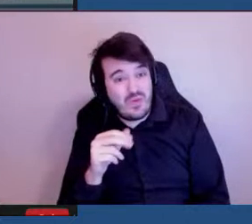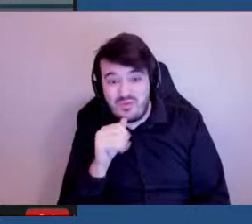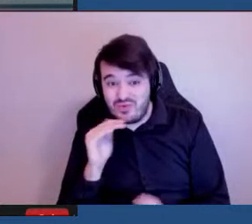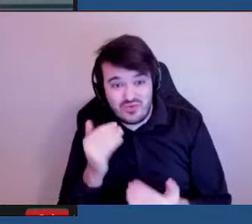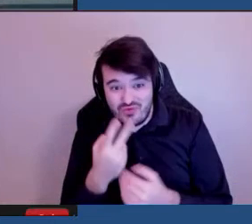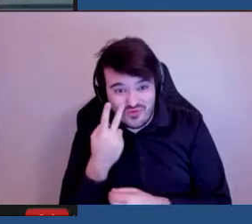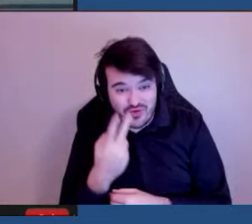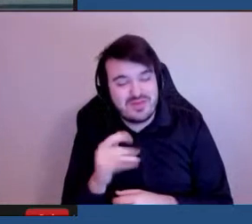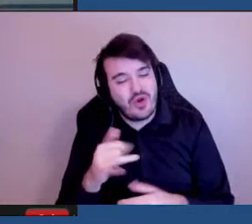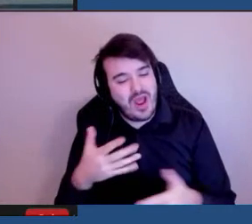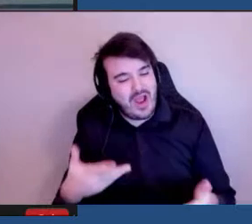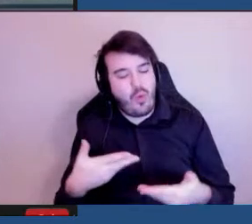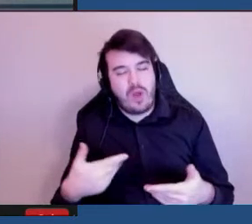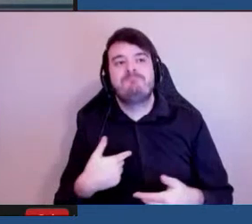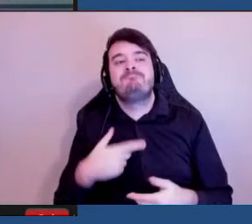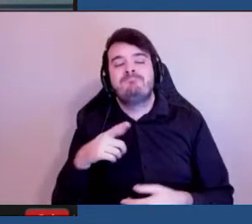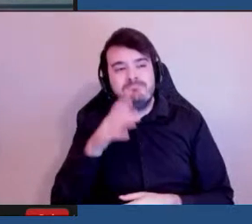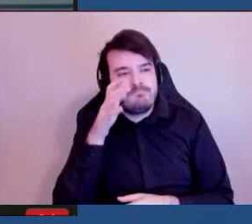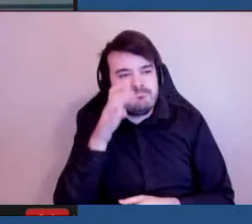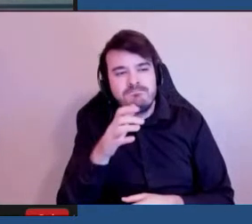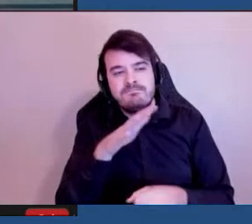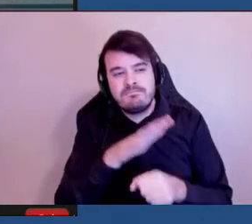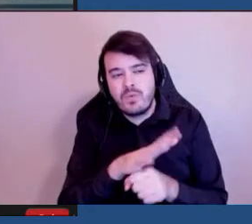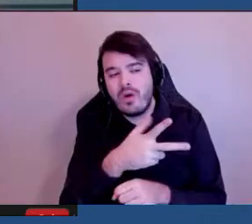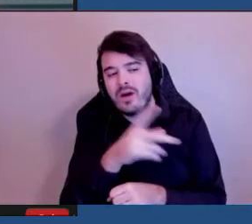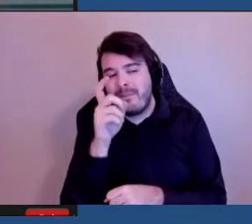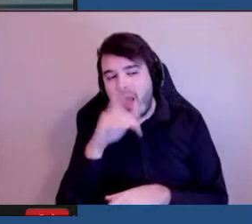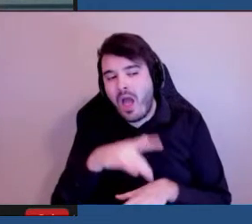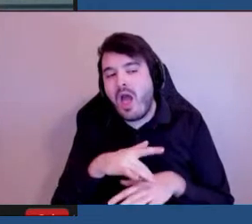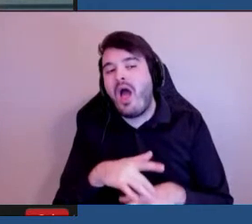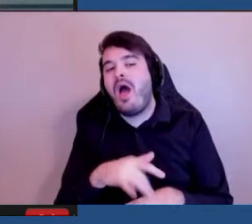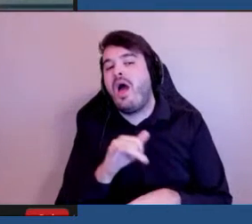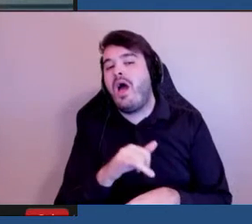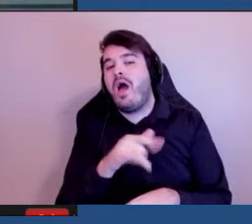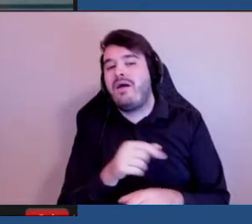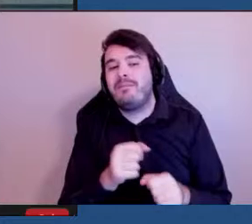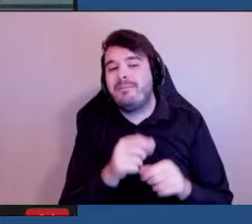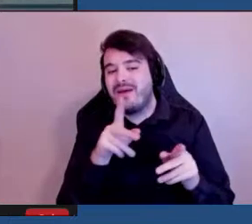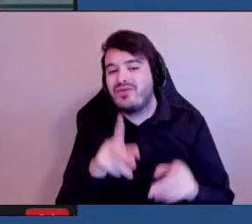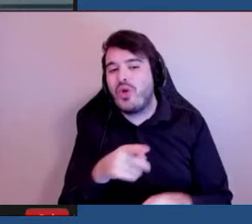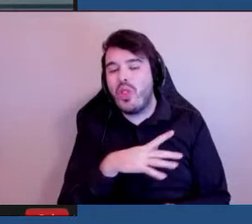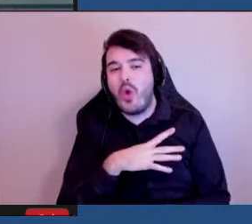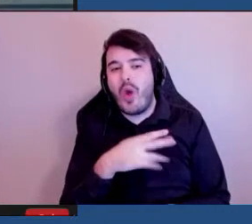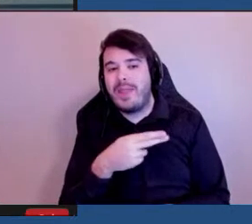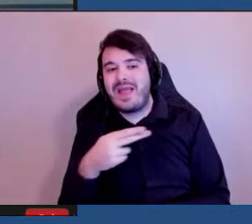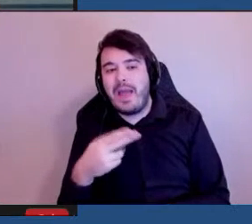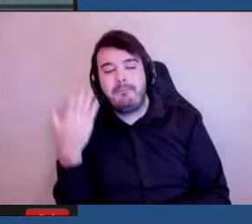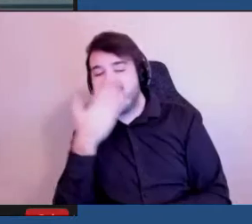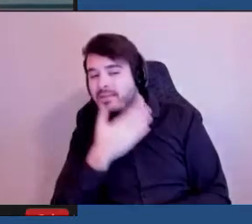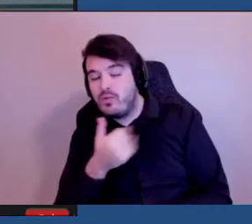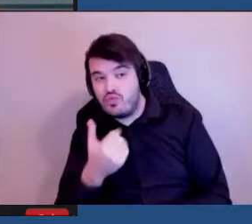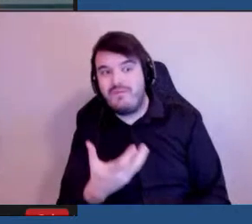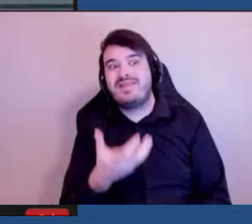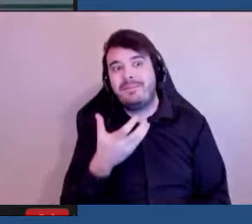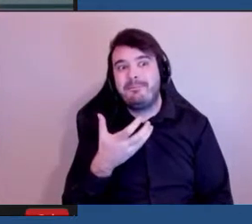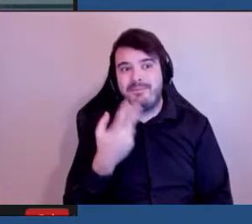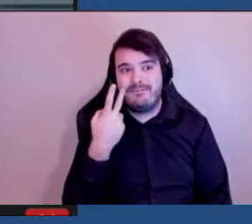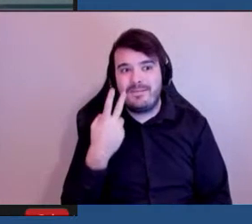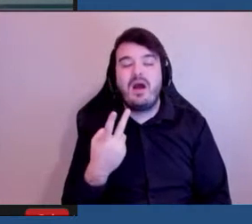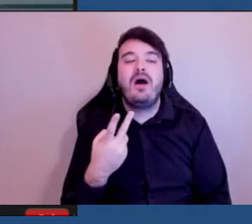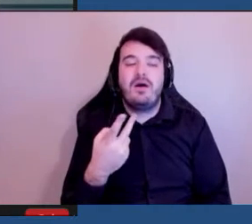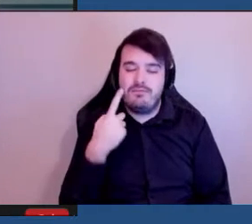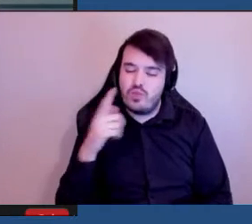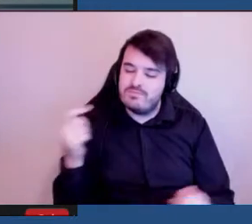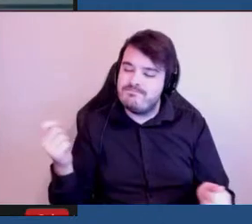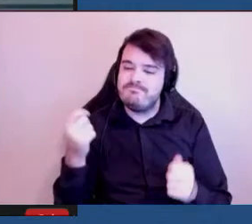écouter les expériences des personnes avec des handicaps visibles et invisibles pour célébrer leurs